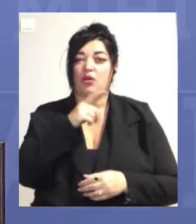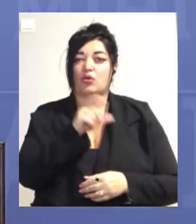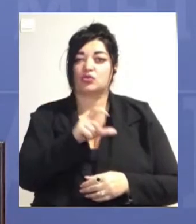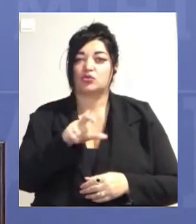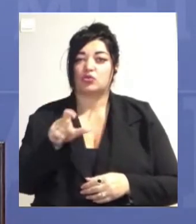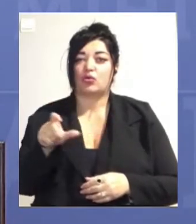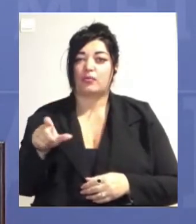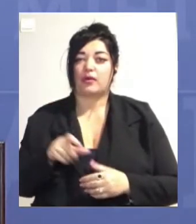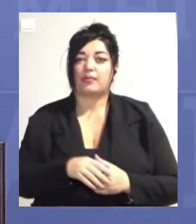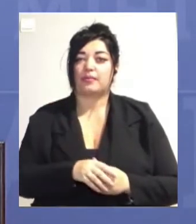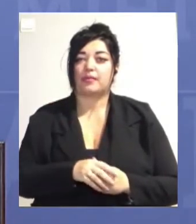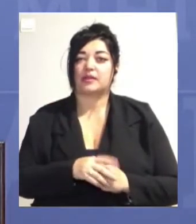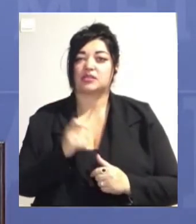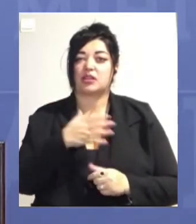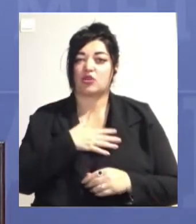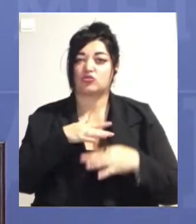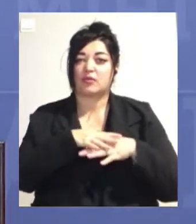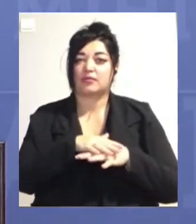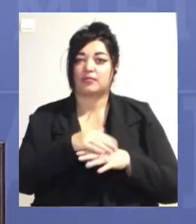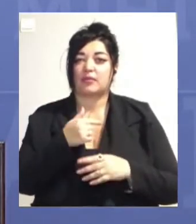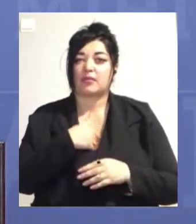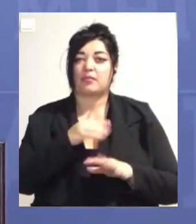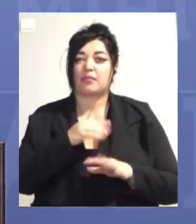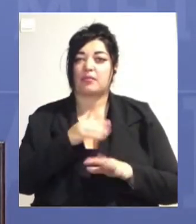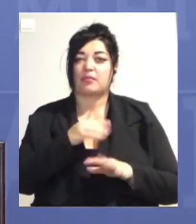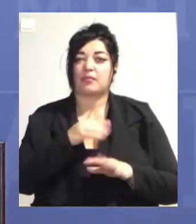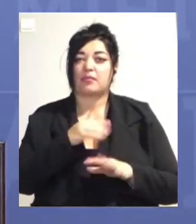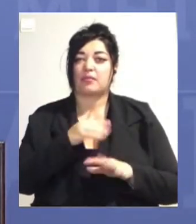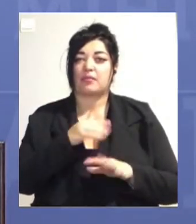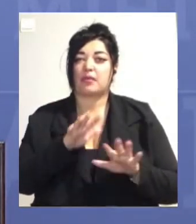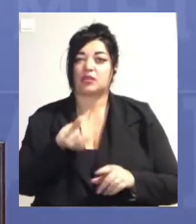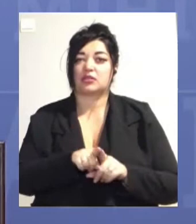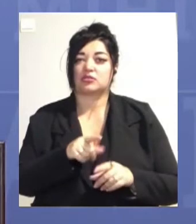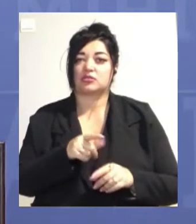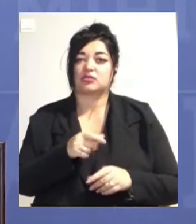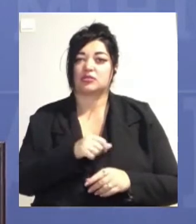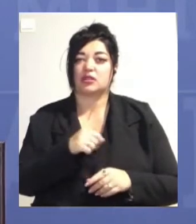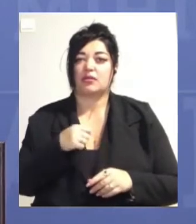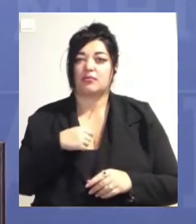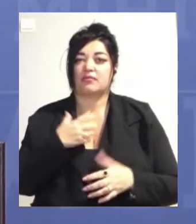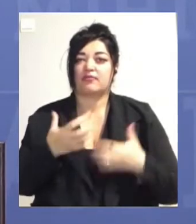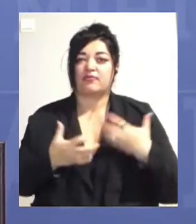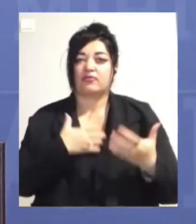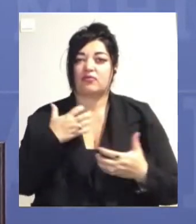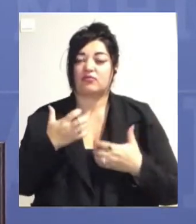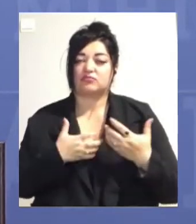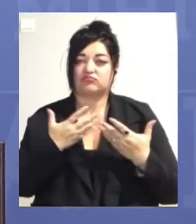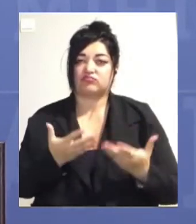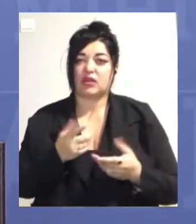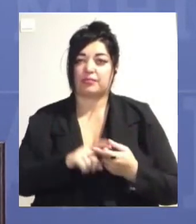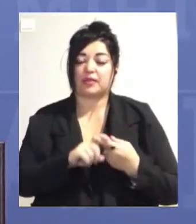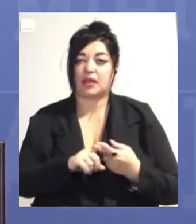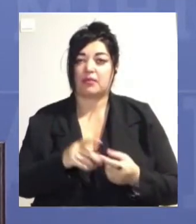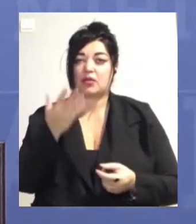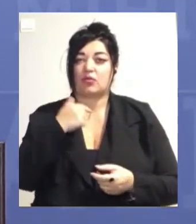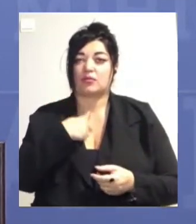нашому алгоритму ми перебуваємо все ж в тій же самій фазі розвитку епідемії, коли ми говоримо, що в нас реєструються поодинокі